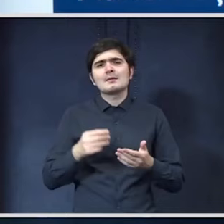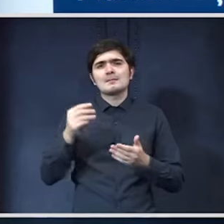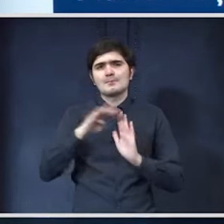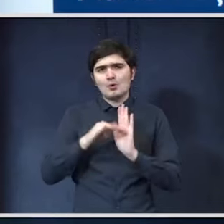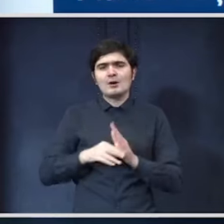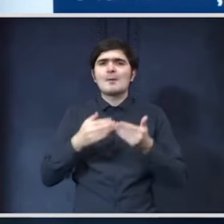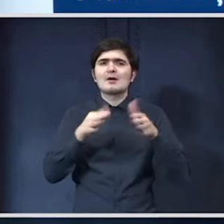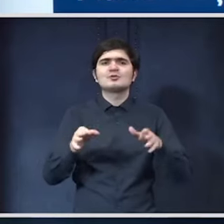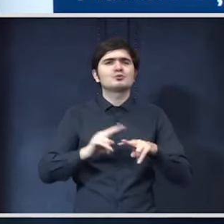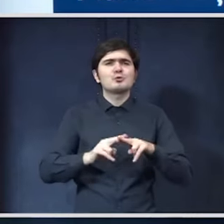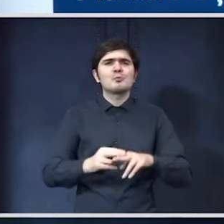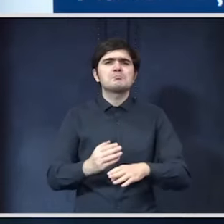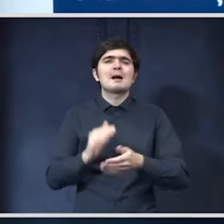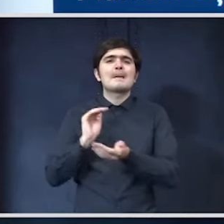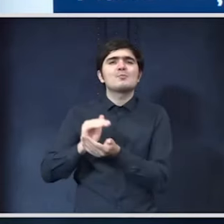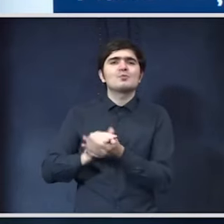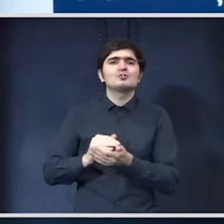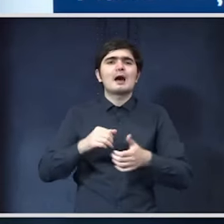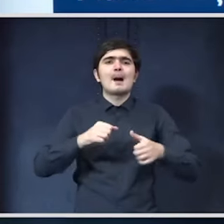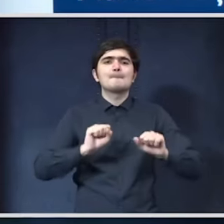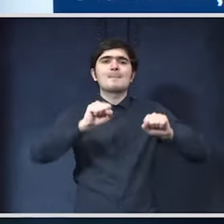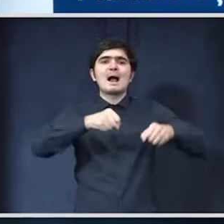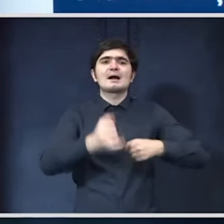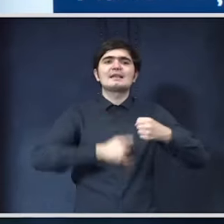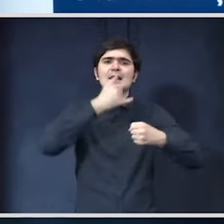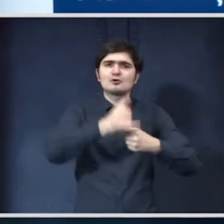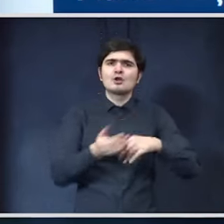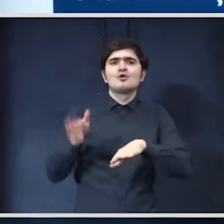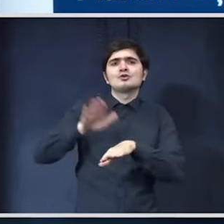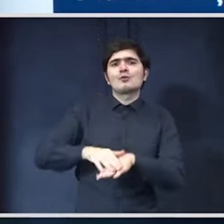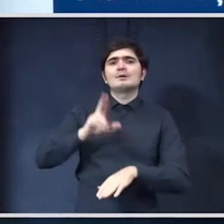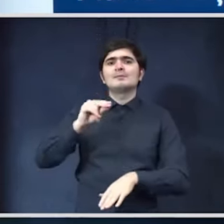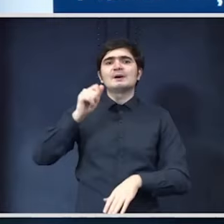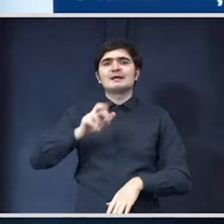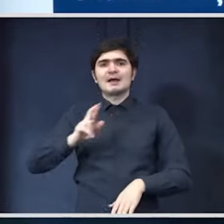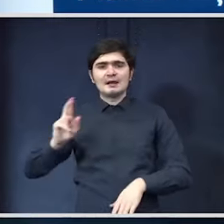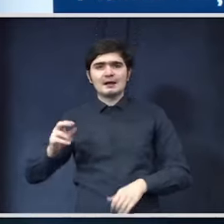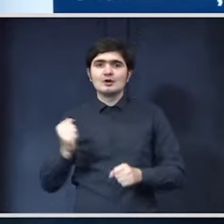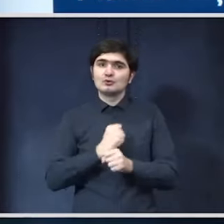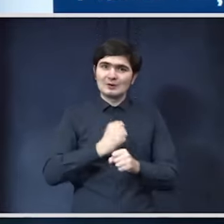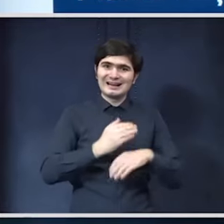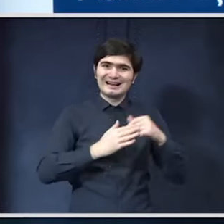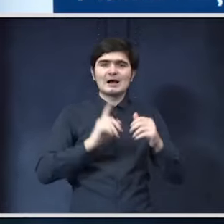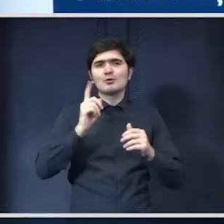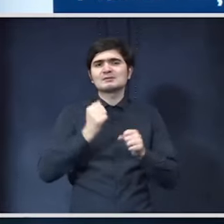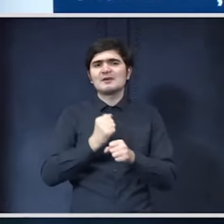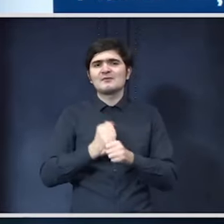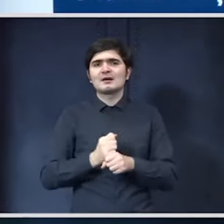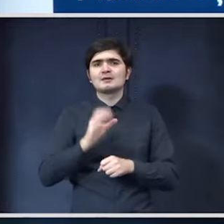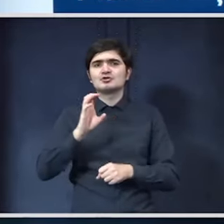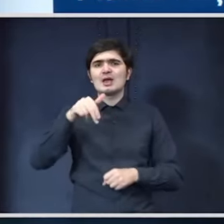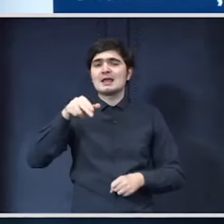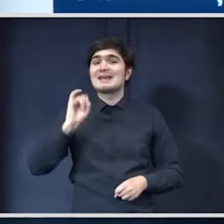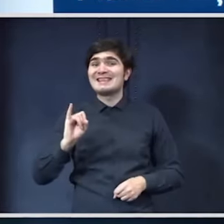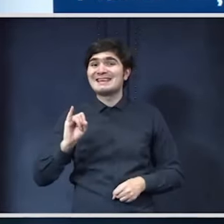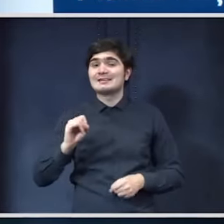la o bancă internațională care va fi acoperit din PNRR iar lucrurile propozite vor fi făcute probabil de CNI de compania de la